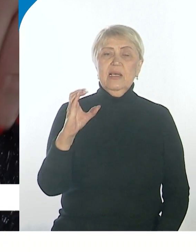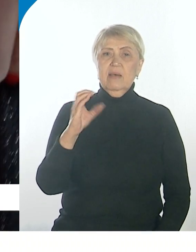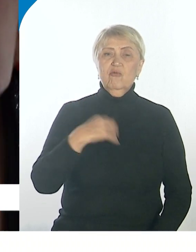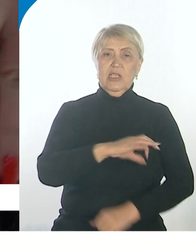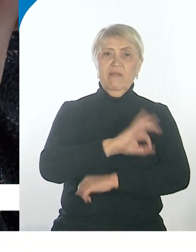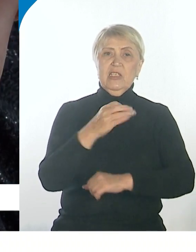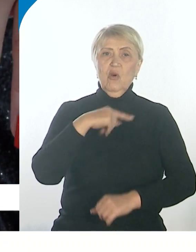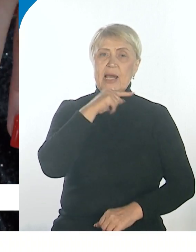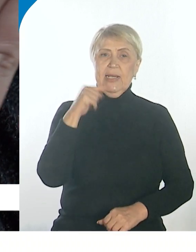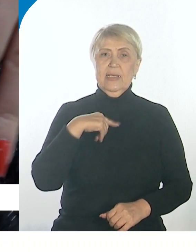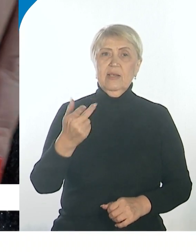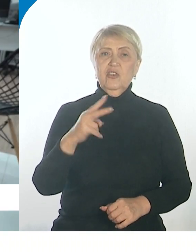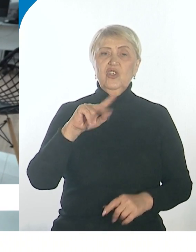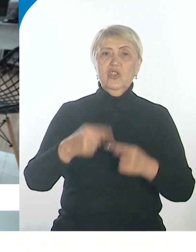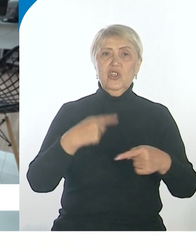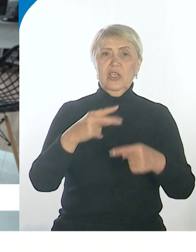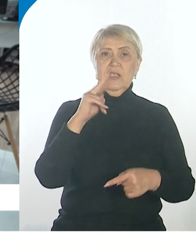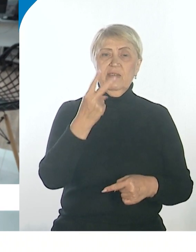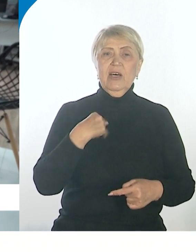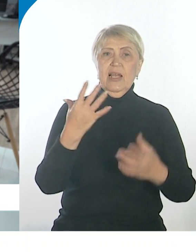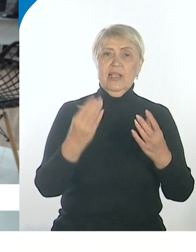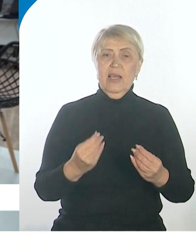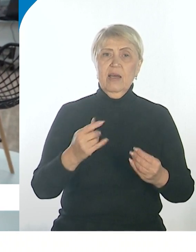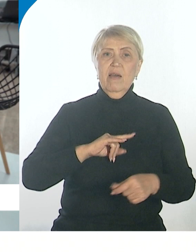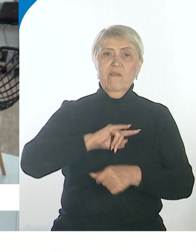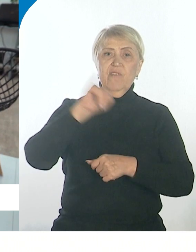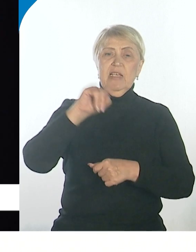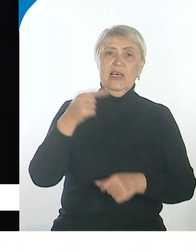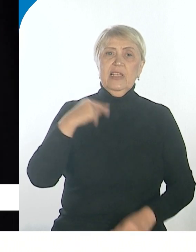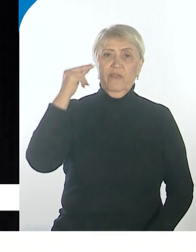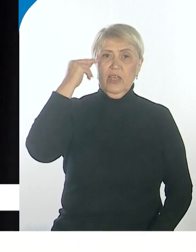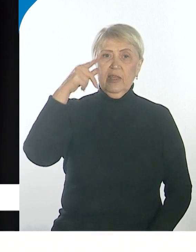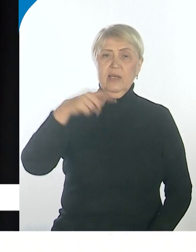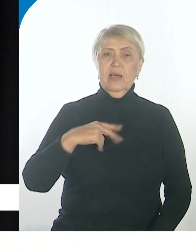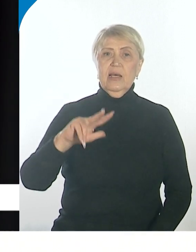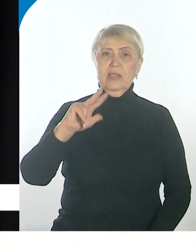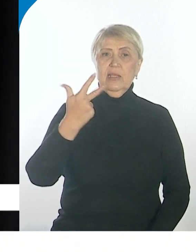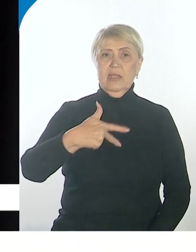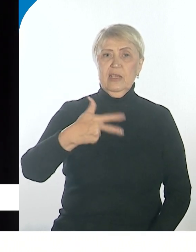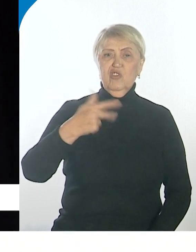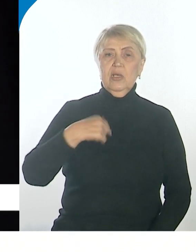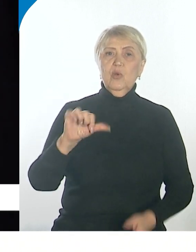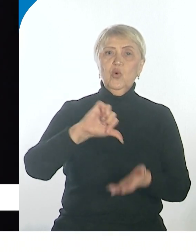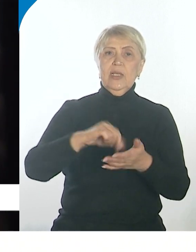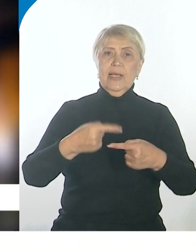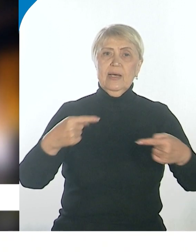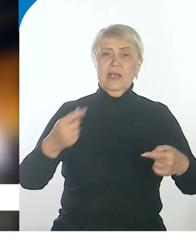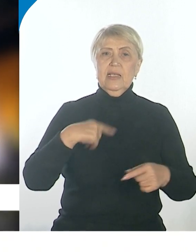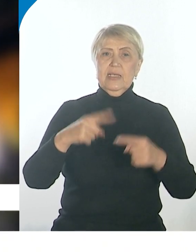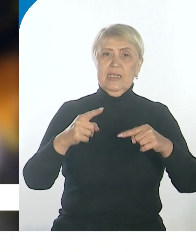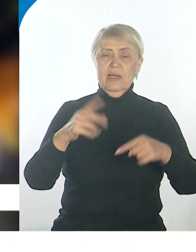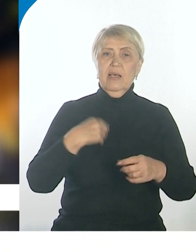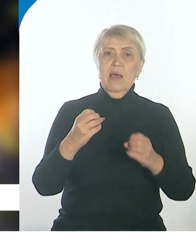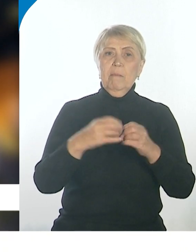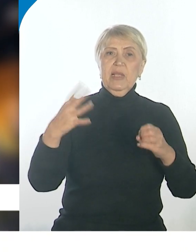Через пару дней София вылетает в Китай на мисс Френдшип представлять Россию. 30 участниц из разных стран. 15 дней под